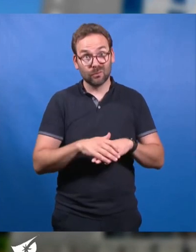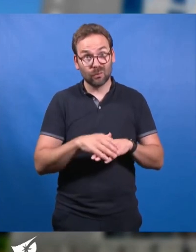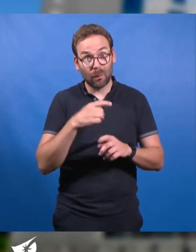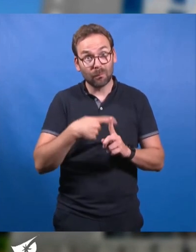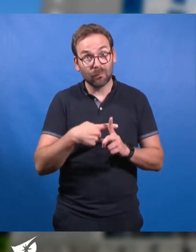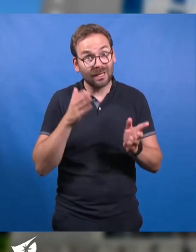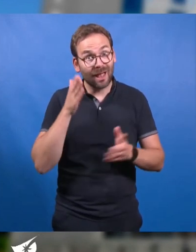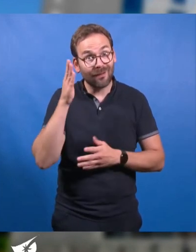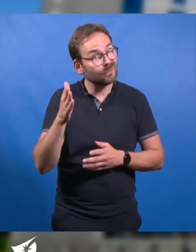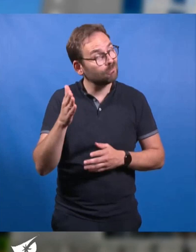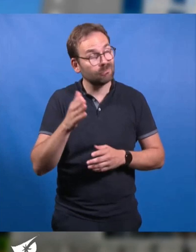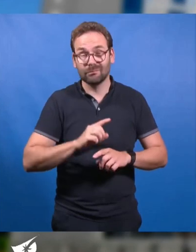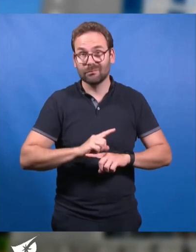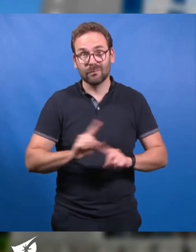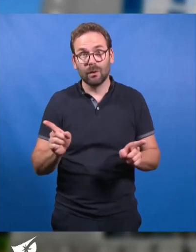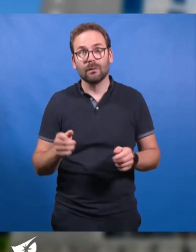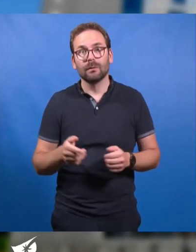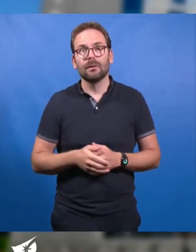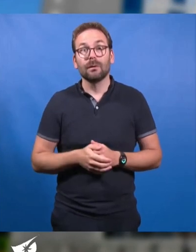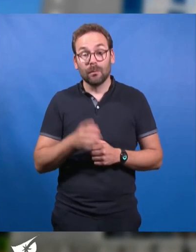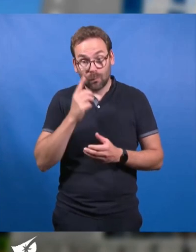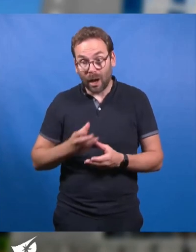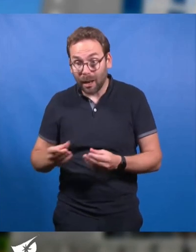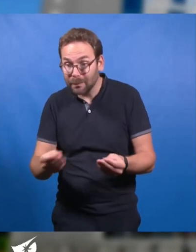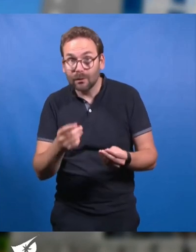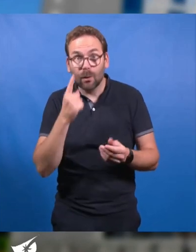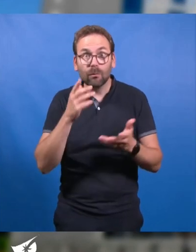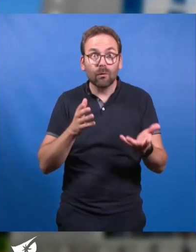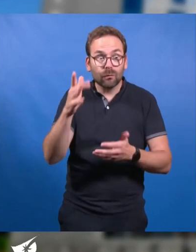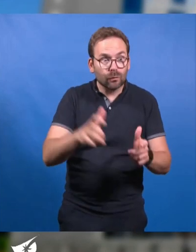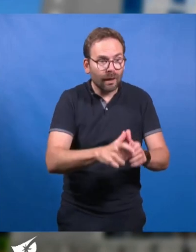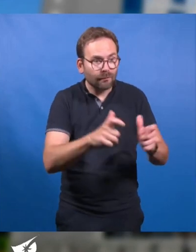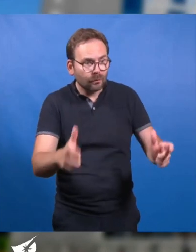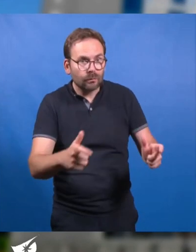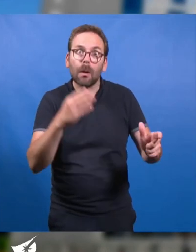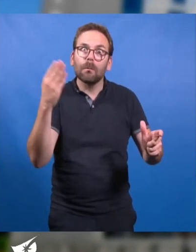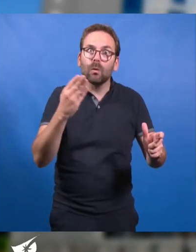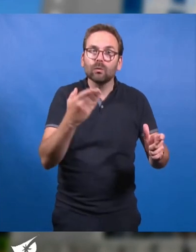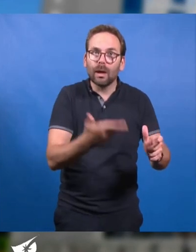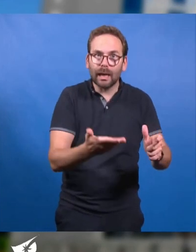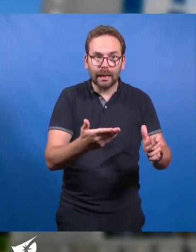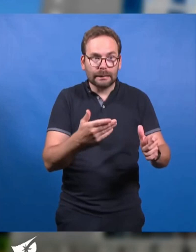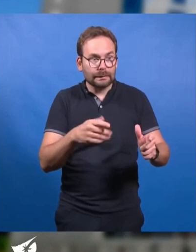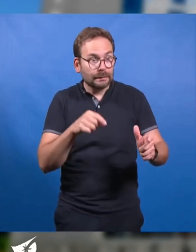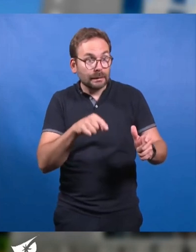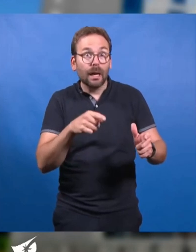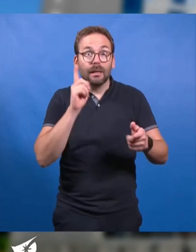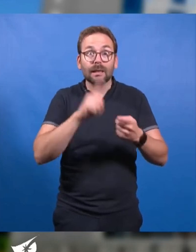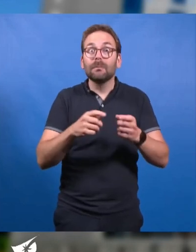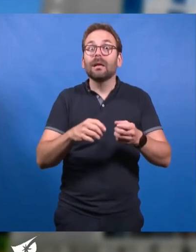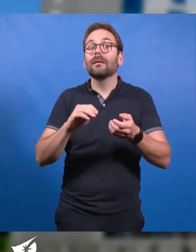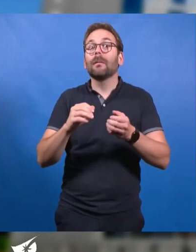bon pour l'avenir de notre territoire, ses habitants et le futur de cette infrastructure indispensable au développement de notre